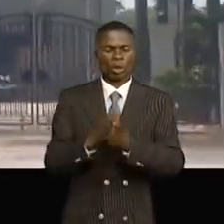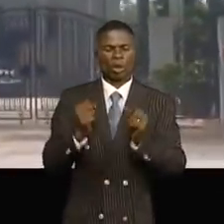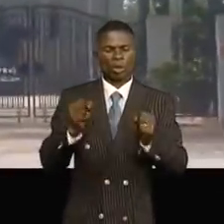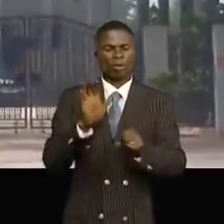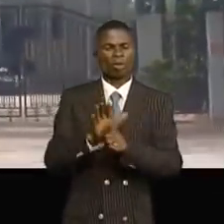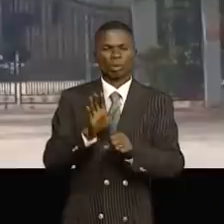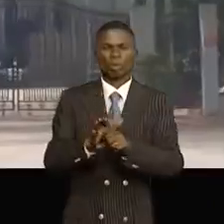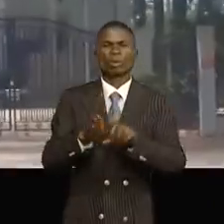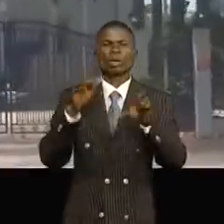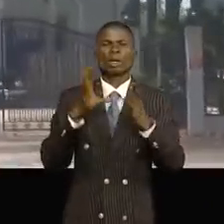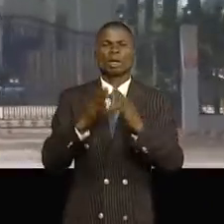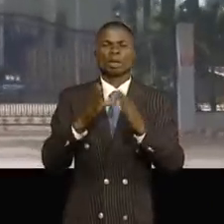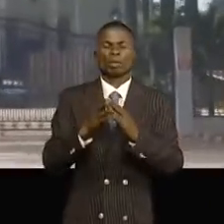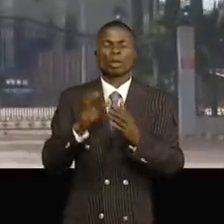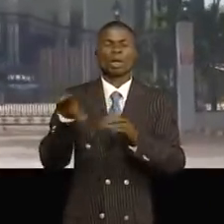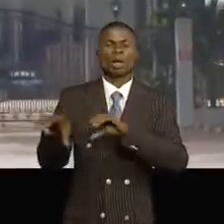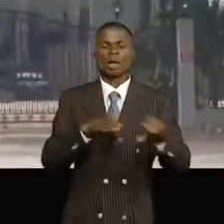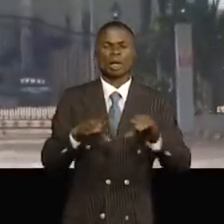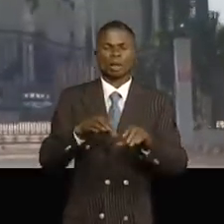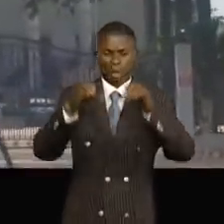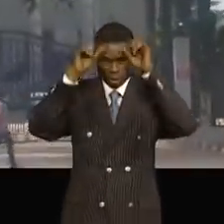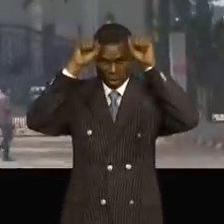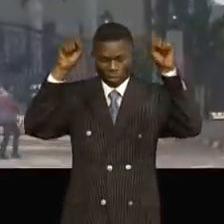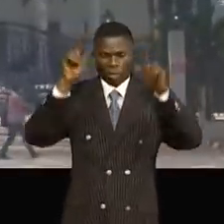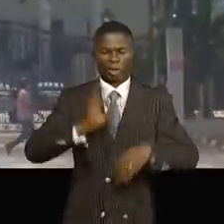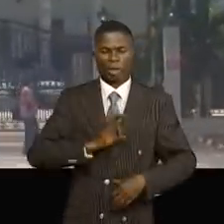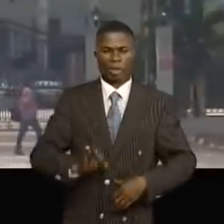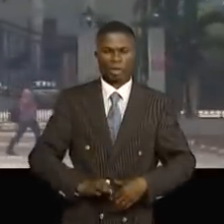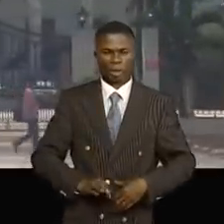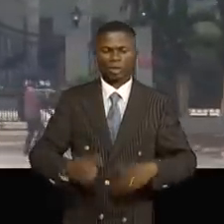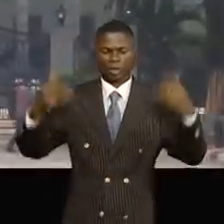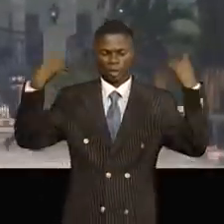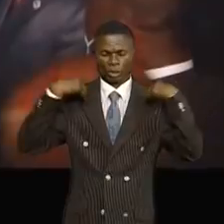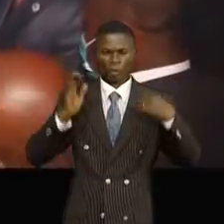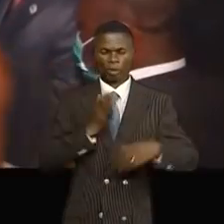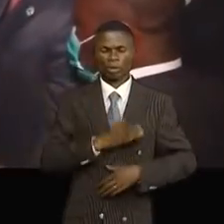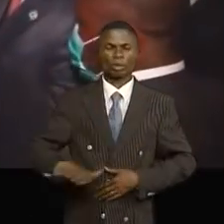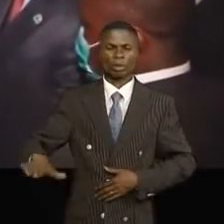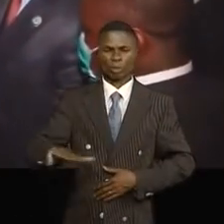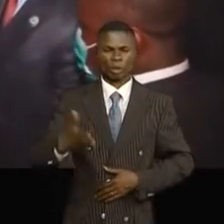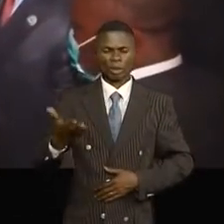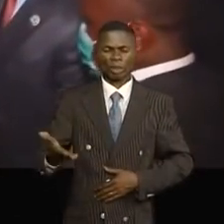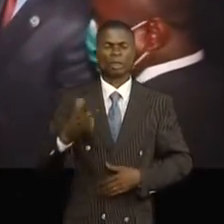davantage avec l'avènement du président Tshisekedi à la magistrature suprême.